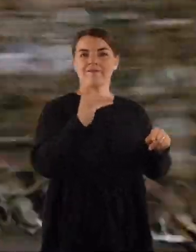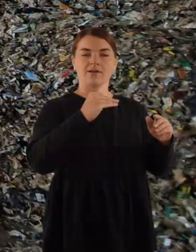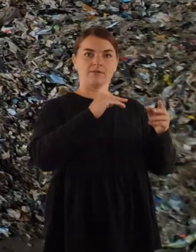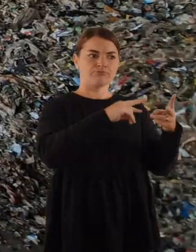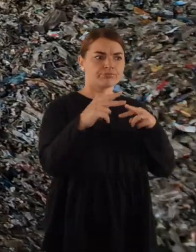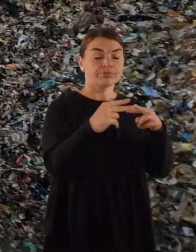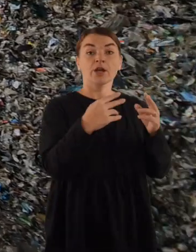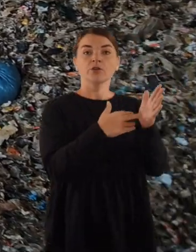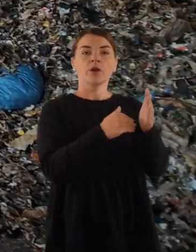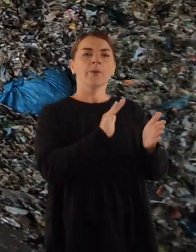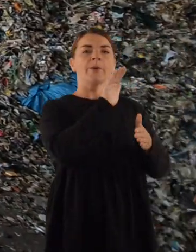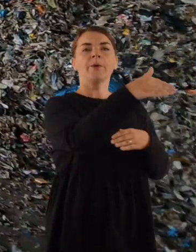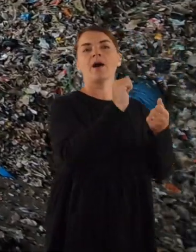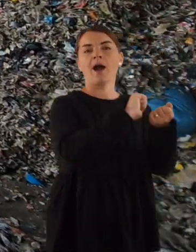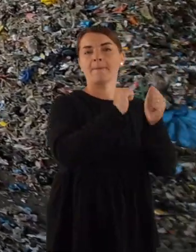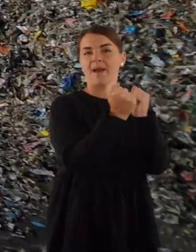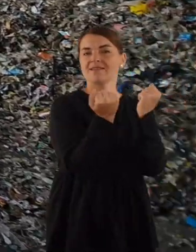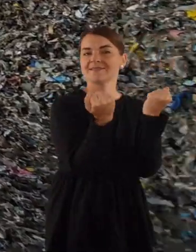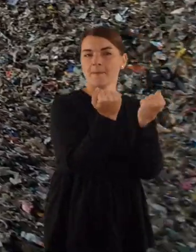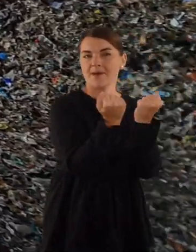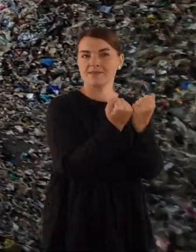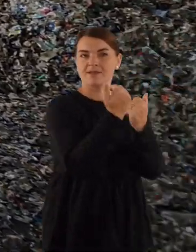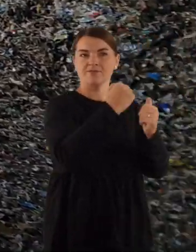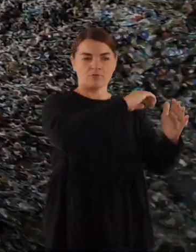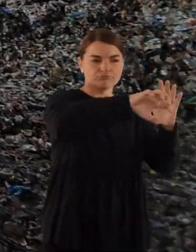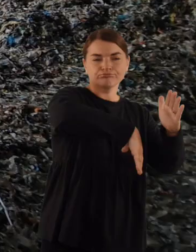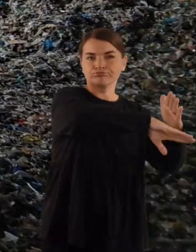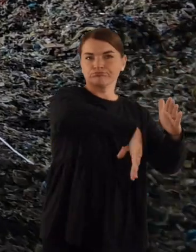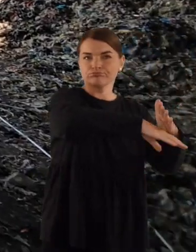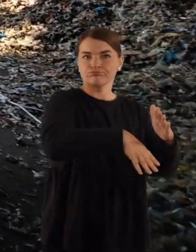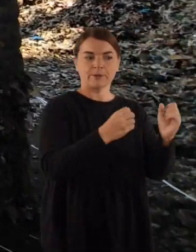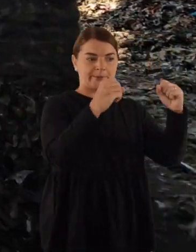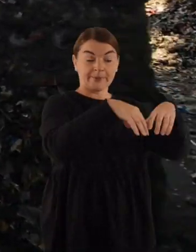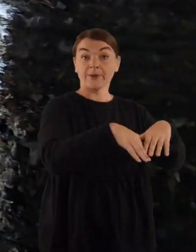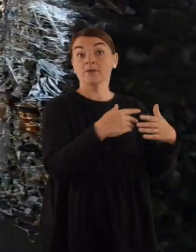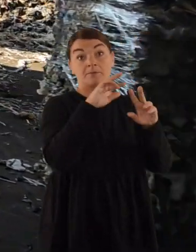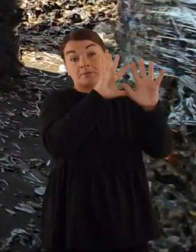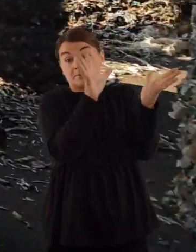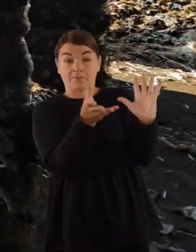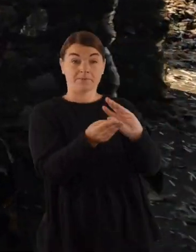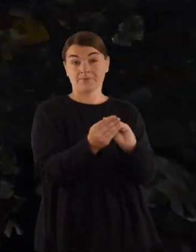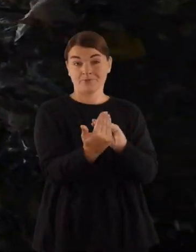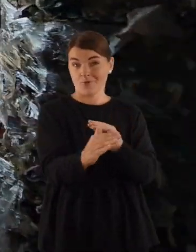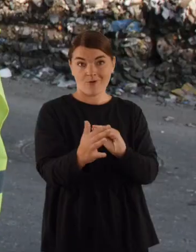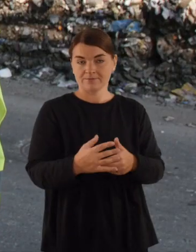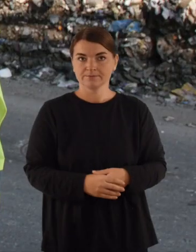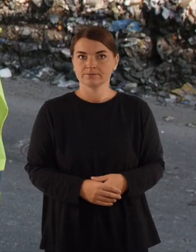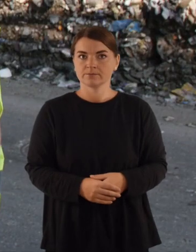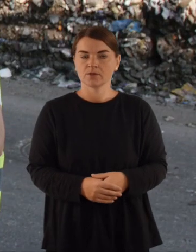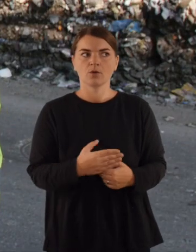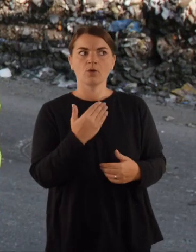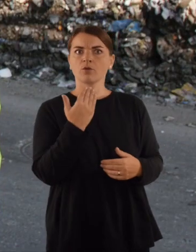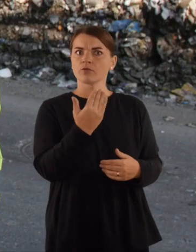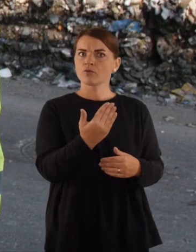kur dar toliau jos nukeliau į akmenės cementą ir tam pat cemento sudėtinio dalimi. Tai taip maždaug vaizdas yra toksai. O tai jūs